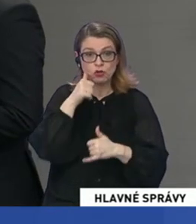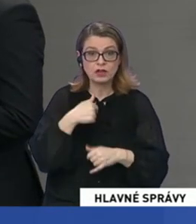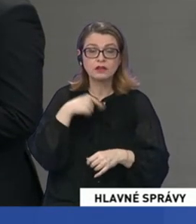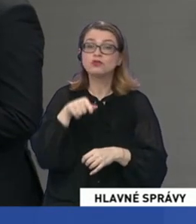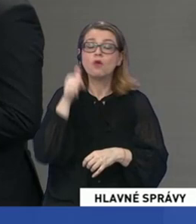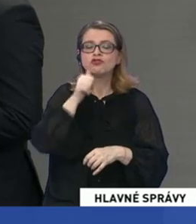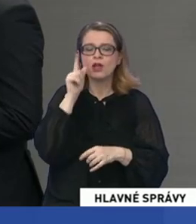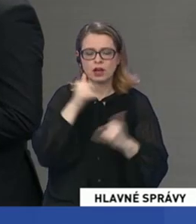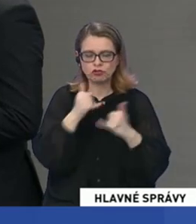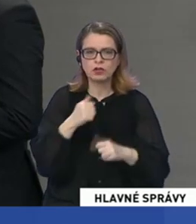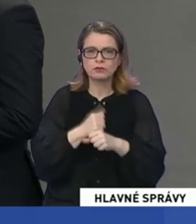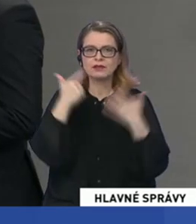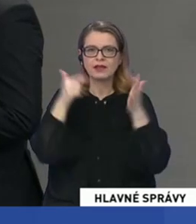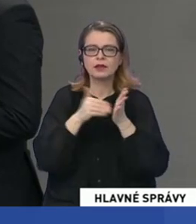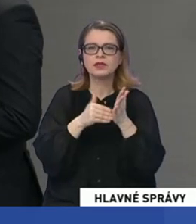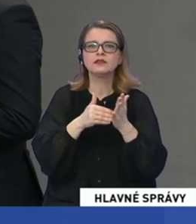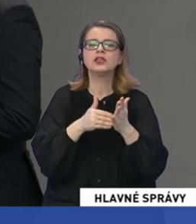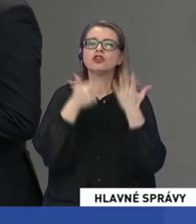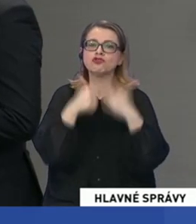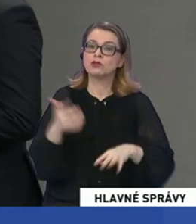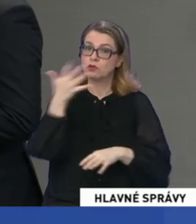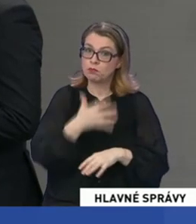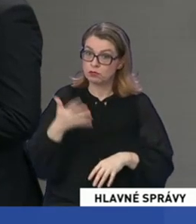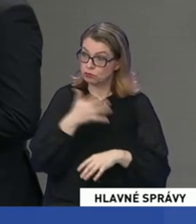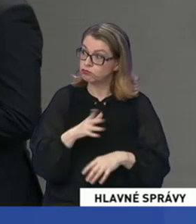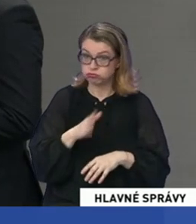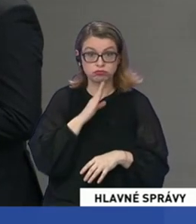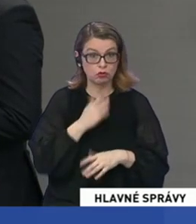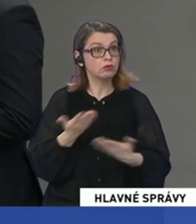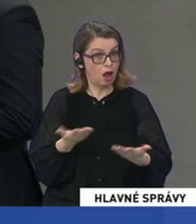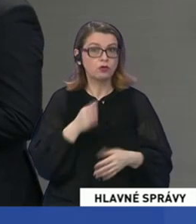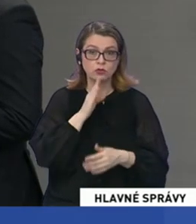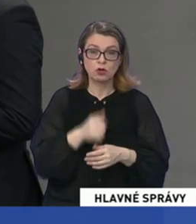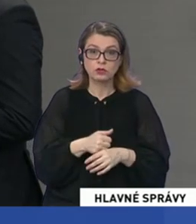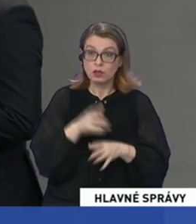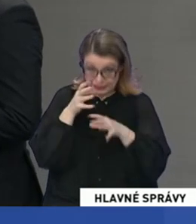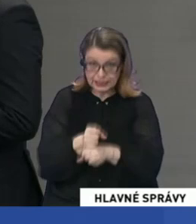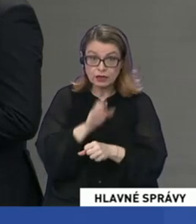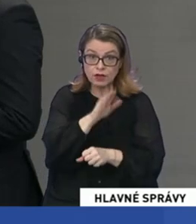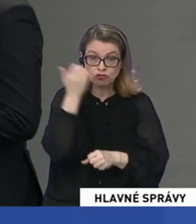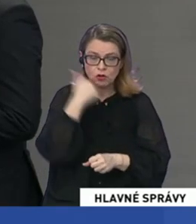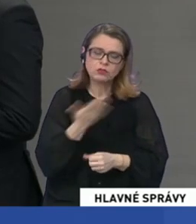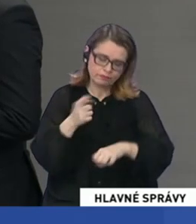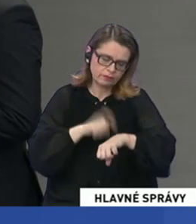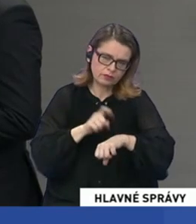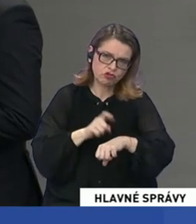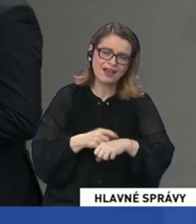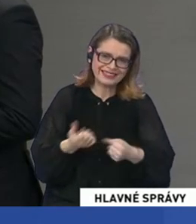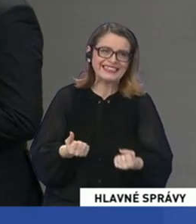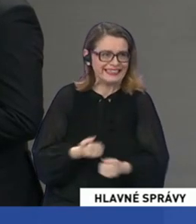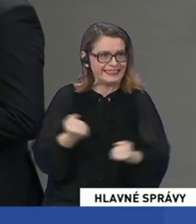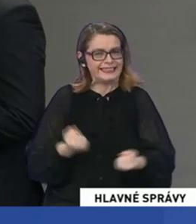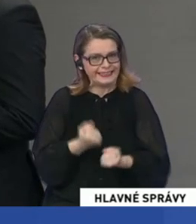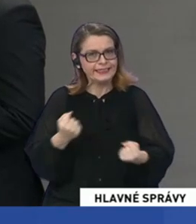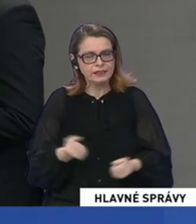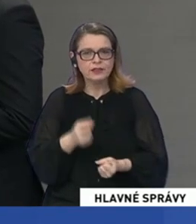do včerajšieho dňa, 7560. Dosť? Dosť. Stíhajú vaši ľudia? Je to náročné časovo. Samozrejme, není to